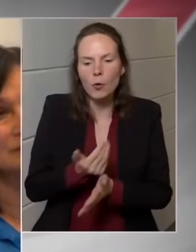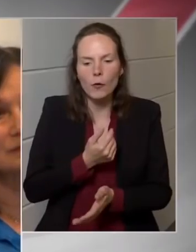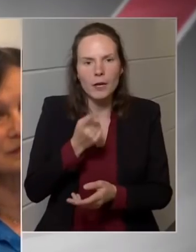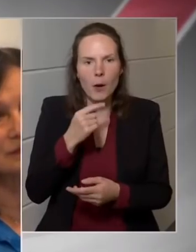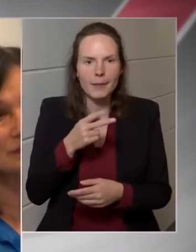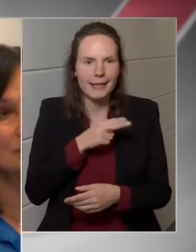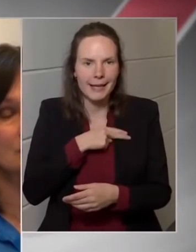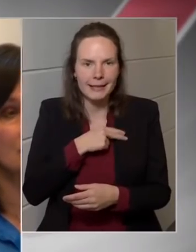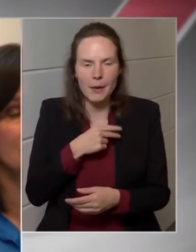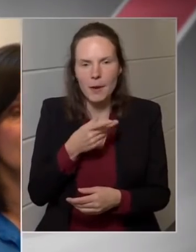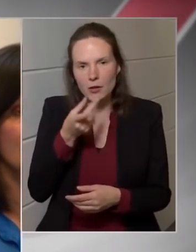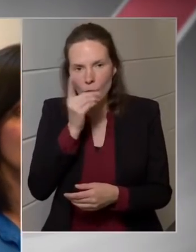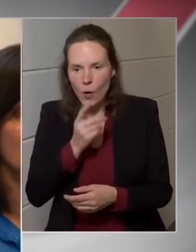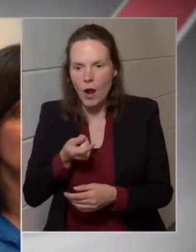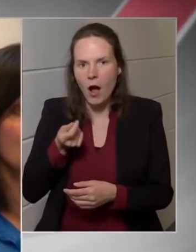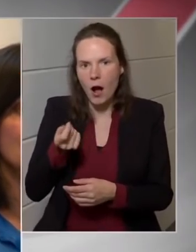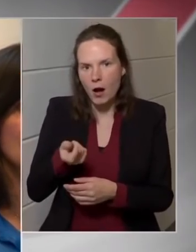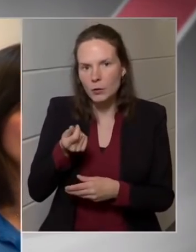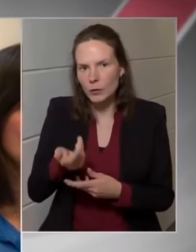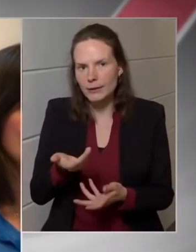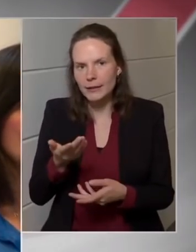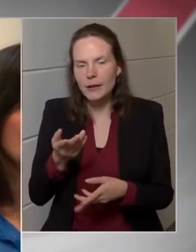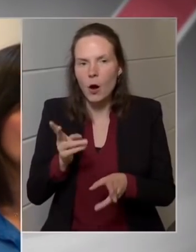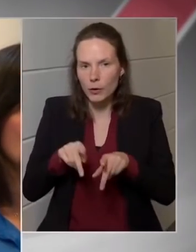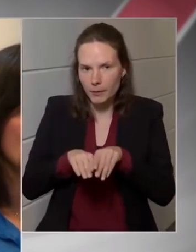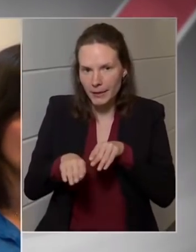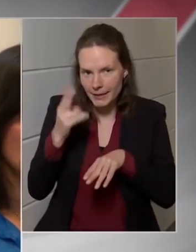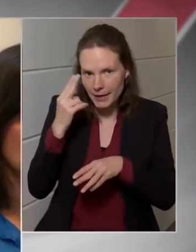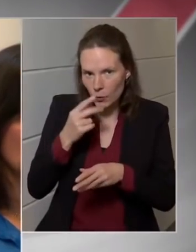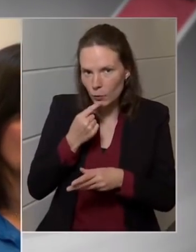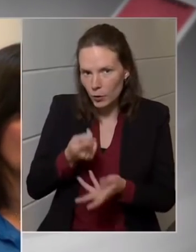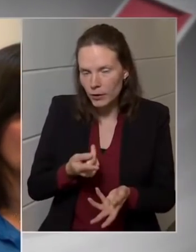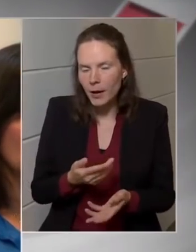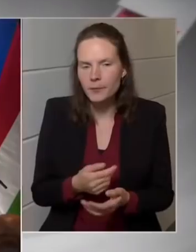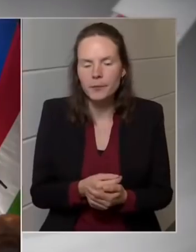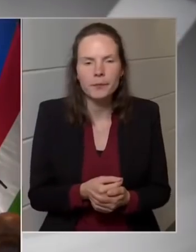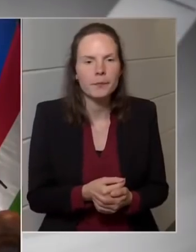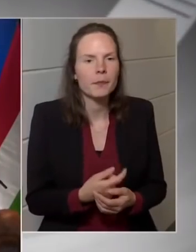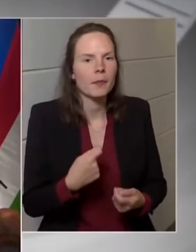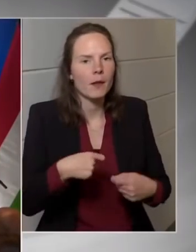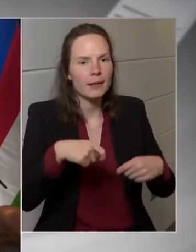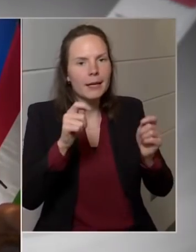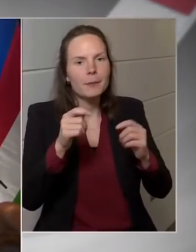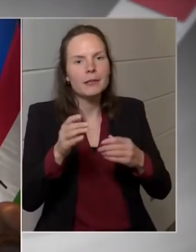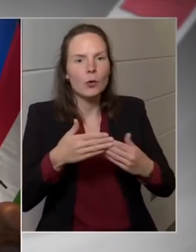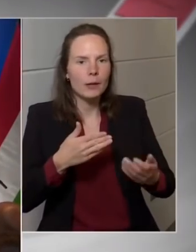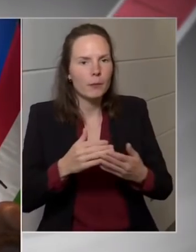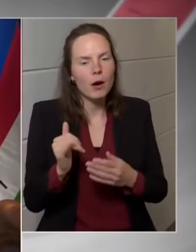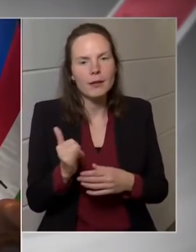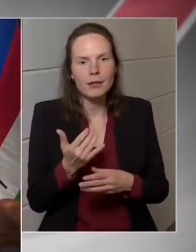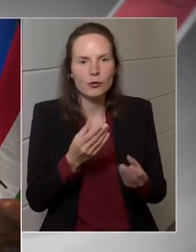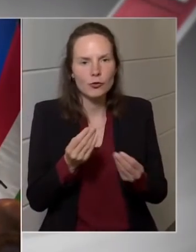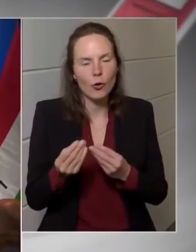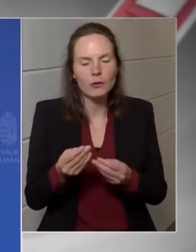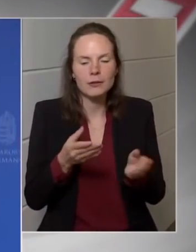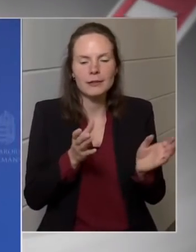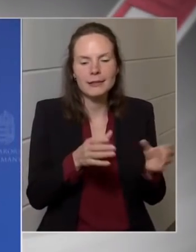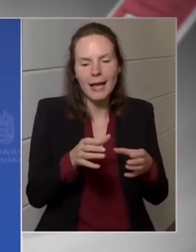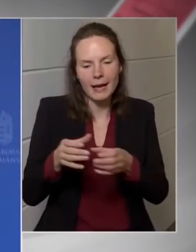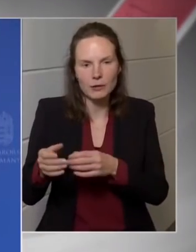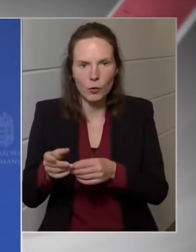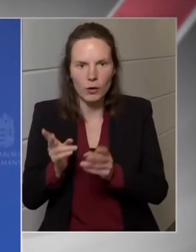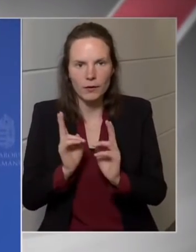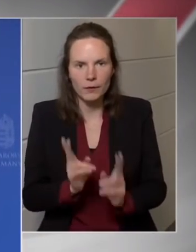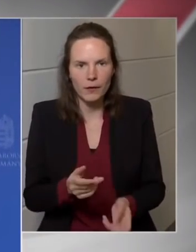kivetni, ahogy miniszter úr mondta. Ugye az építőipar is sok szektorban áll. Szeretném